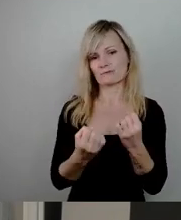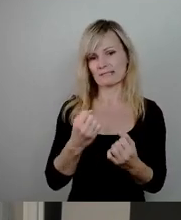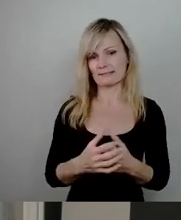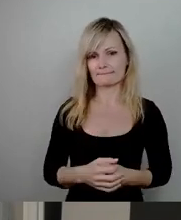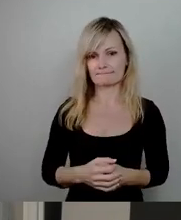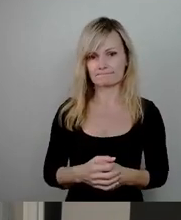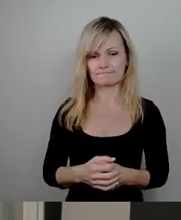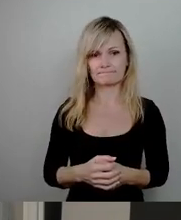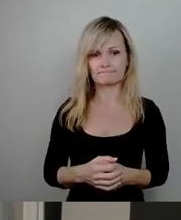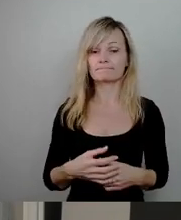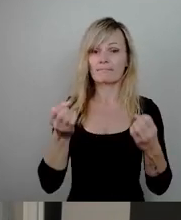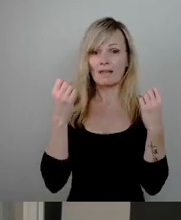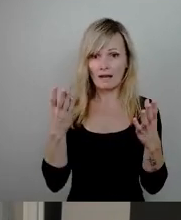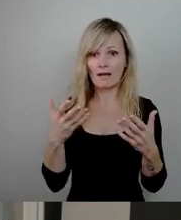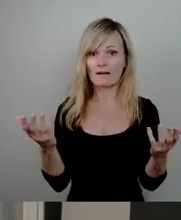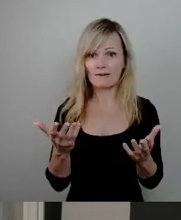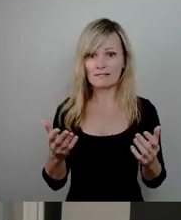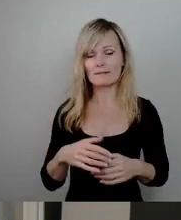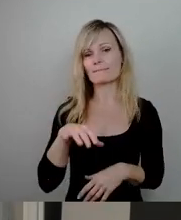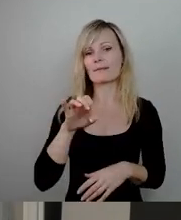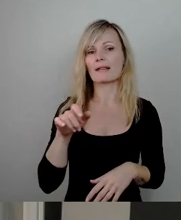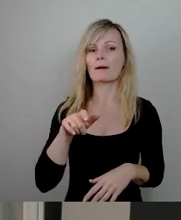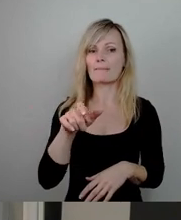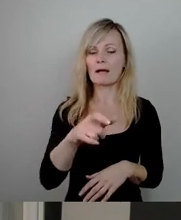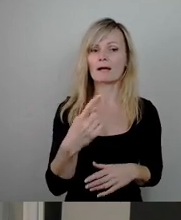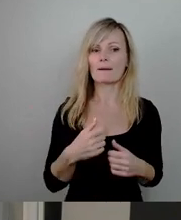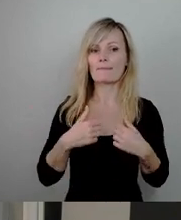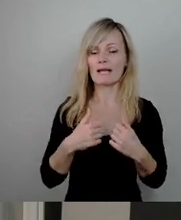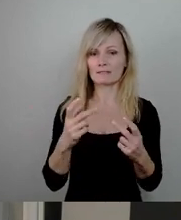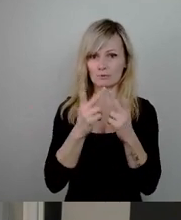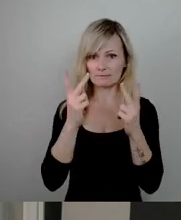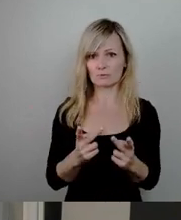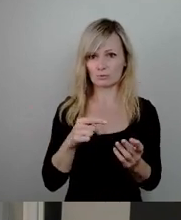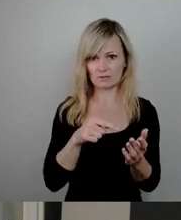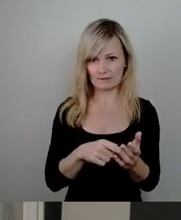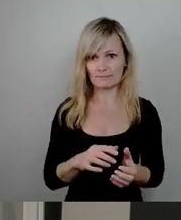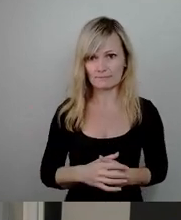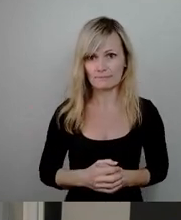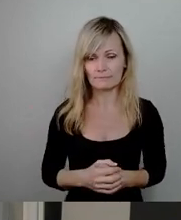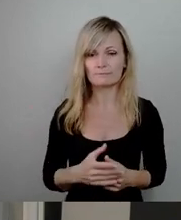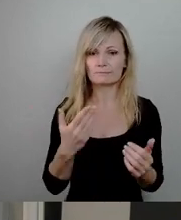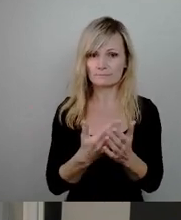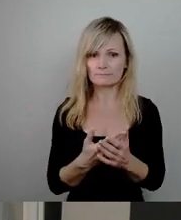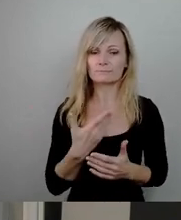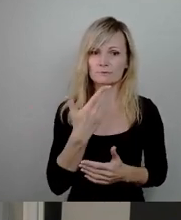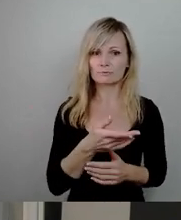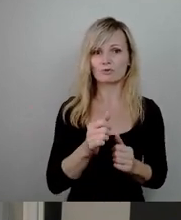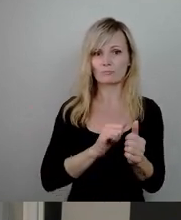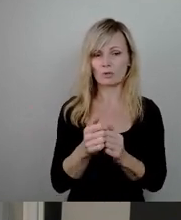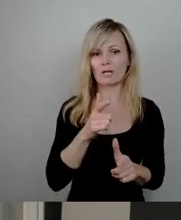dass Elbermare steht in der Badkonzeption drin und das ist auch das, was wir im Spurtausschuss mit einer sehr